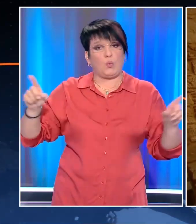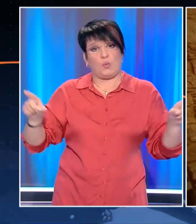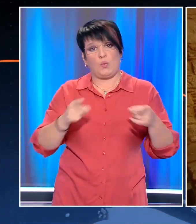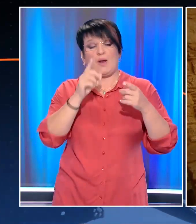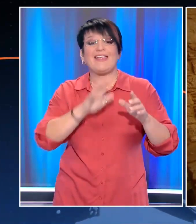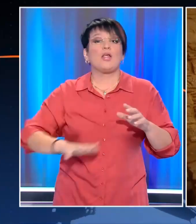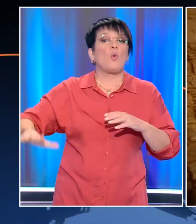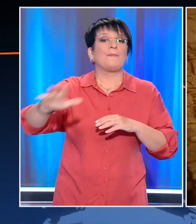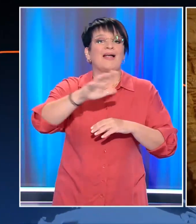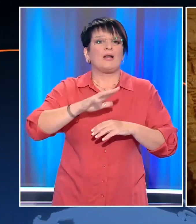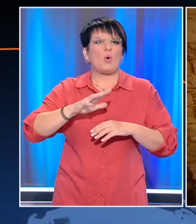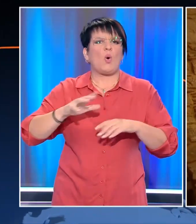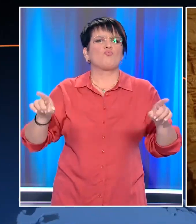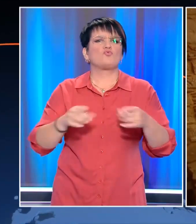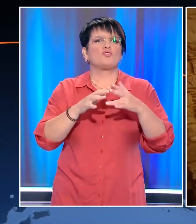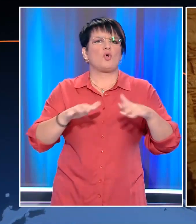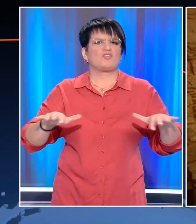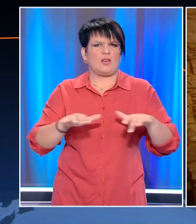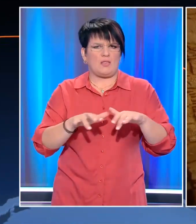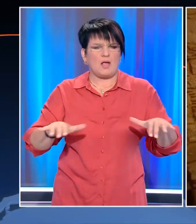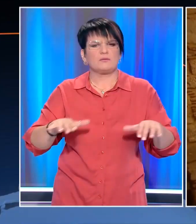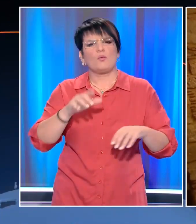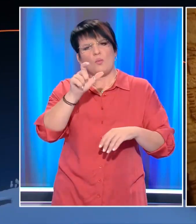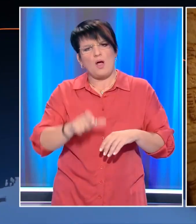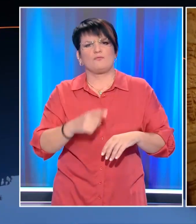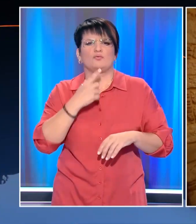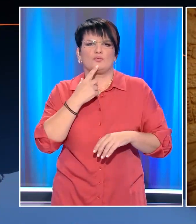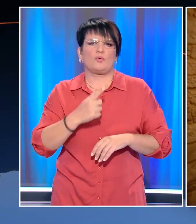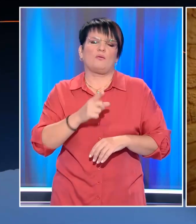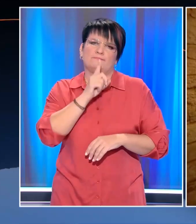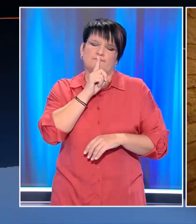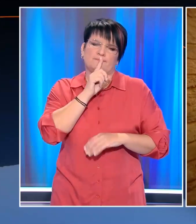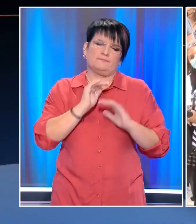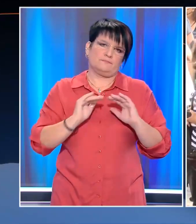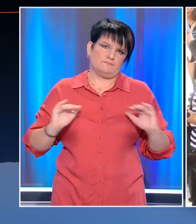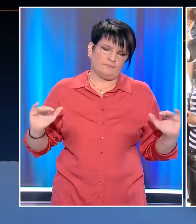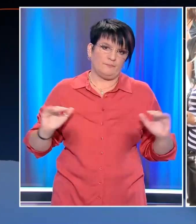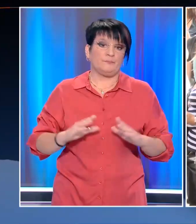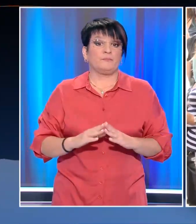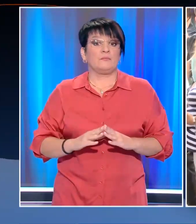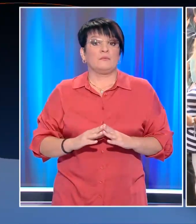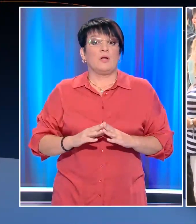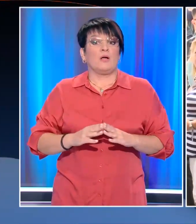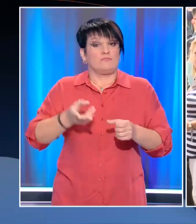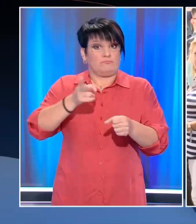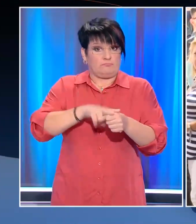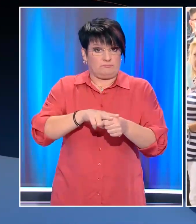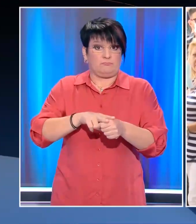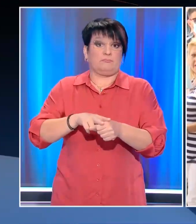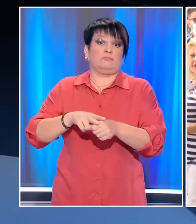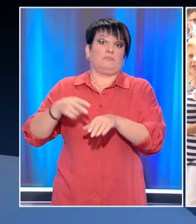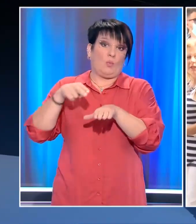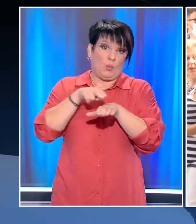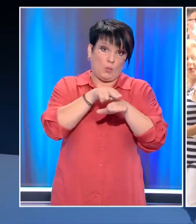άνθρωπο, τον Μίκη Θεοδωράγη και να δώσει ουσιαστικό νόημα σε αυτήν τη γλώσσα τη Βουβή. Θα πρέπει να πούμε ότι η σωρός του έφτασε εδώ με